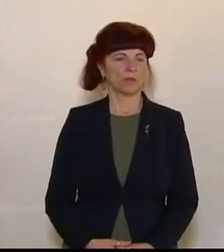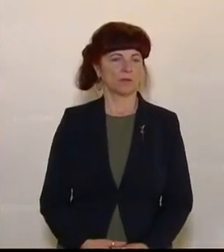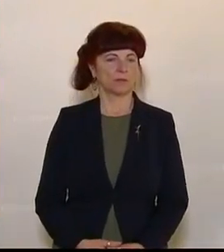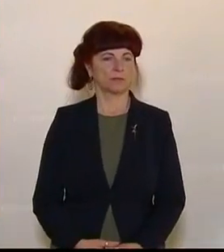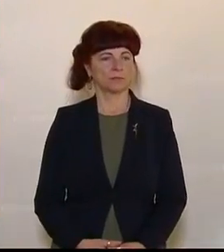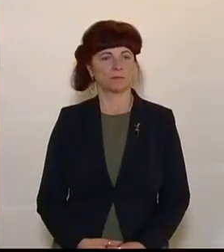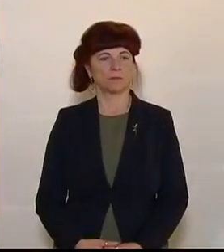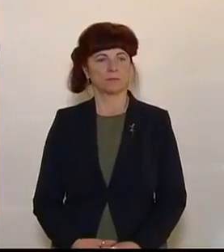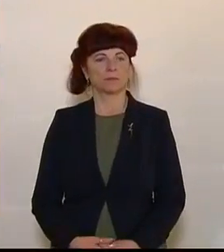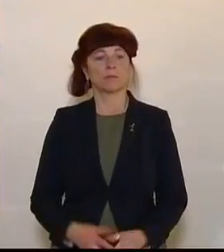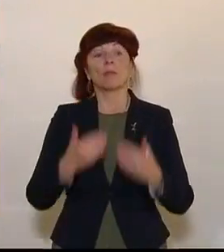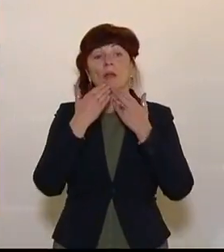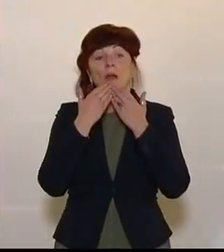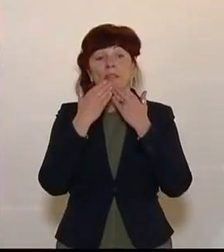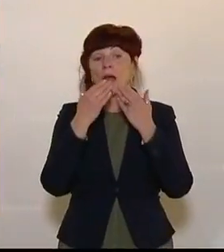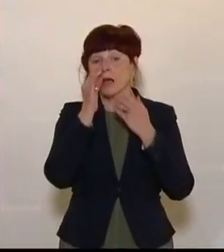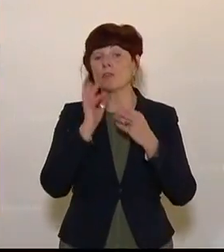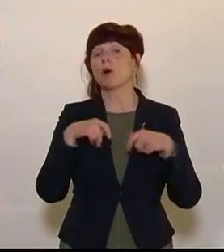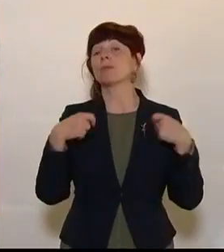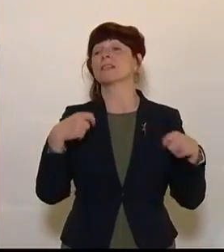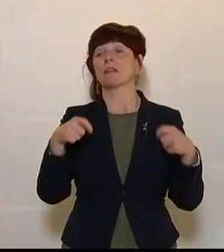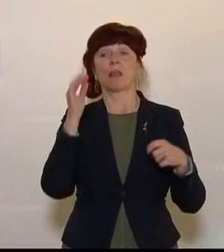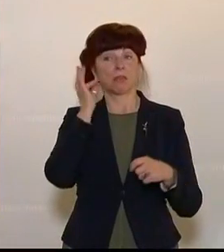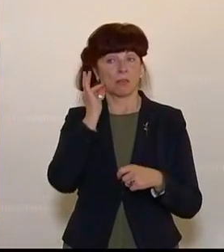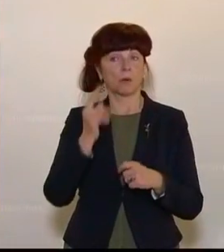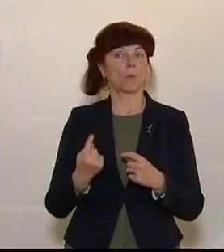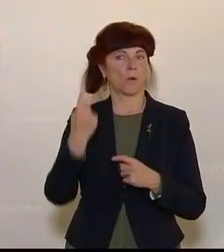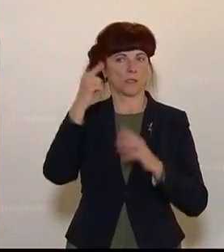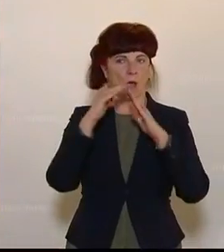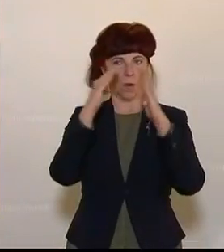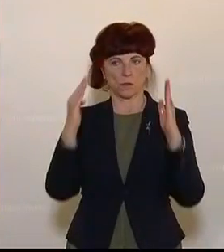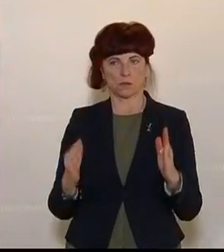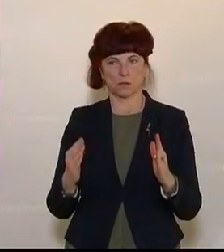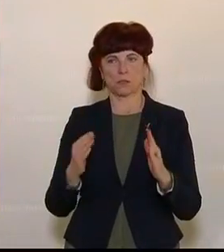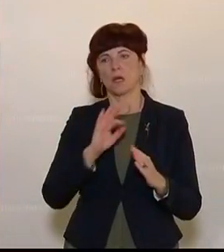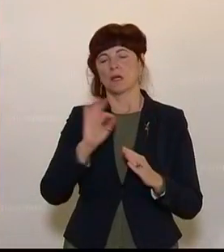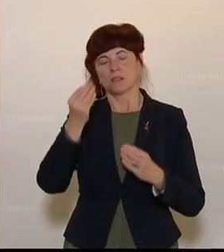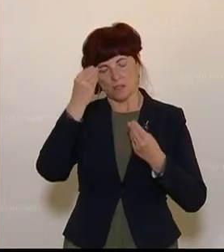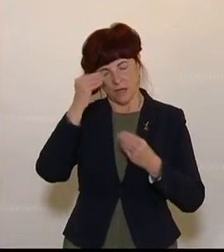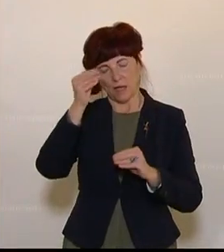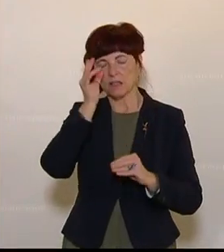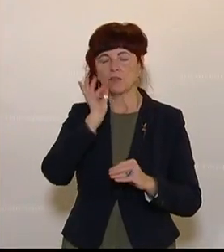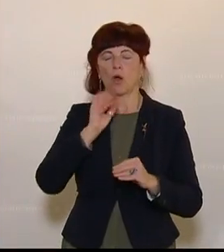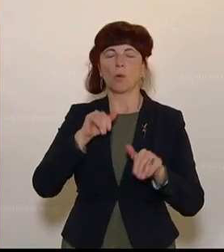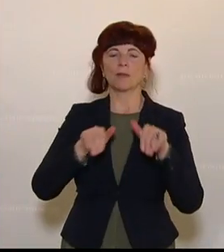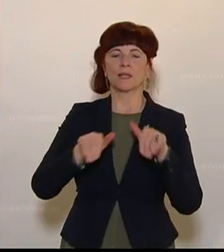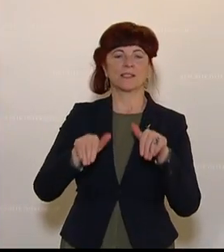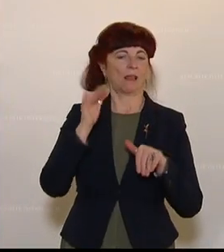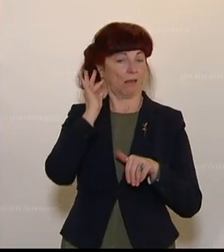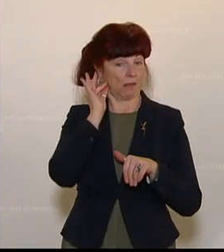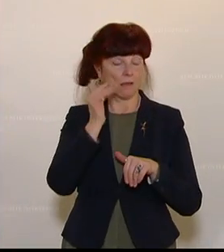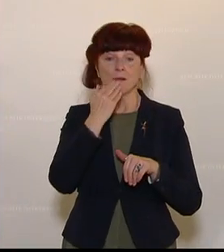Danke Frau Präsidentin, sehr geehrtes Hohes Haus, sehr geehrte Frau Ministerin und liebe